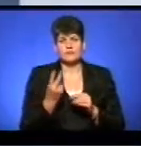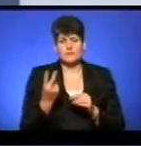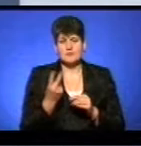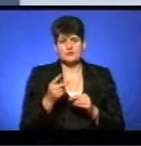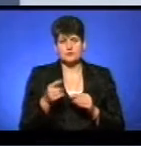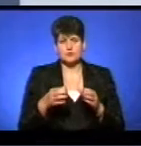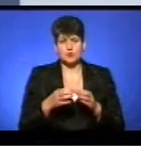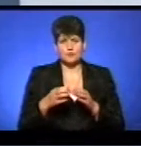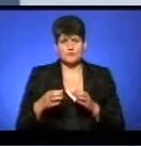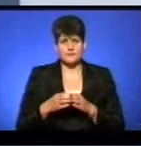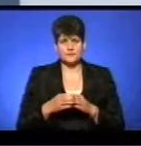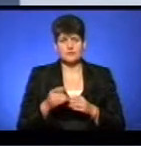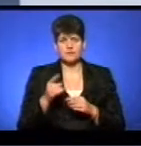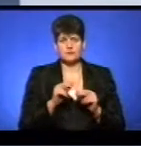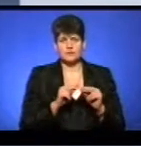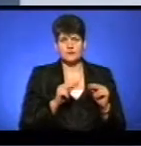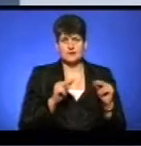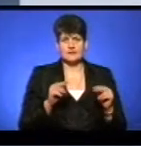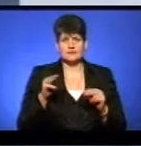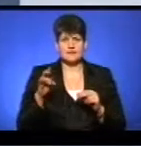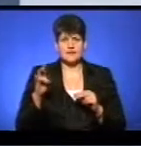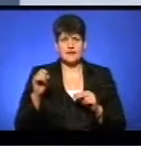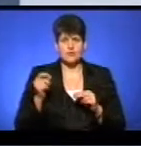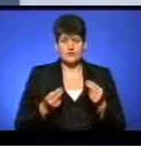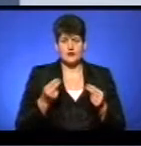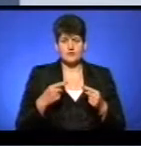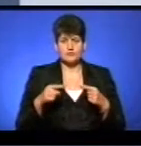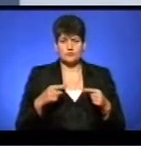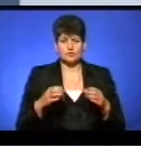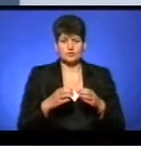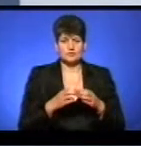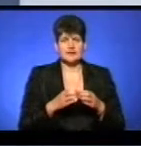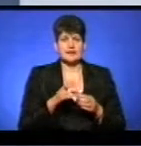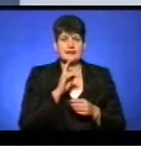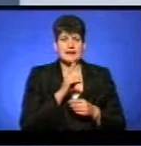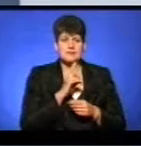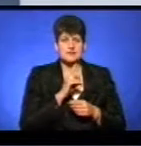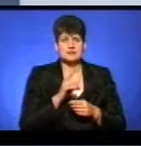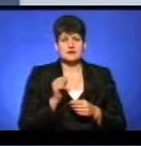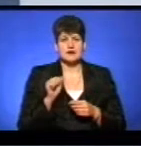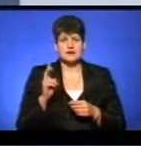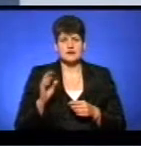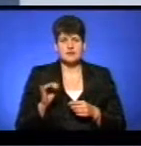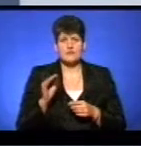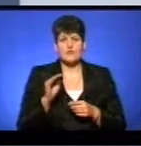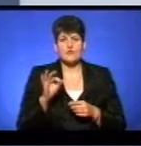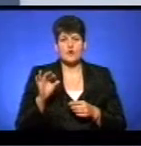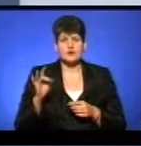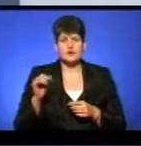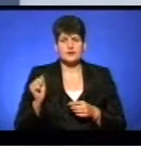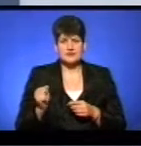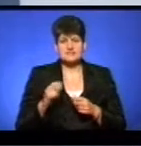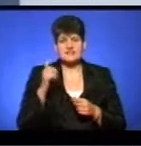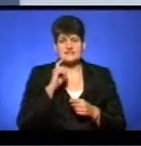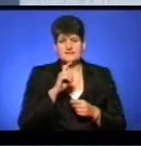командами «НЕО» та «Тернопіль-Педуніверситет» грають футбольні клуби «Кременець Академія», «Фортеця» з Кам'янця Подільського, «Нива» з